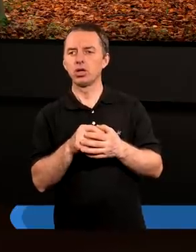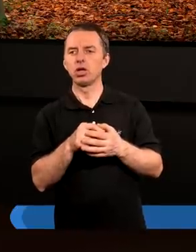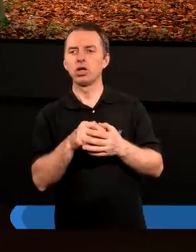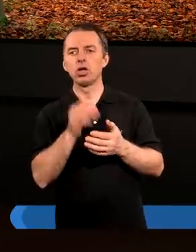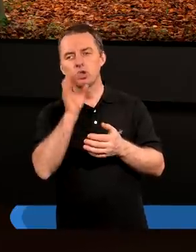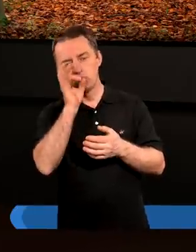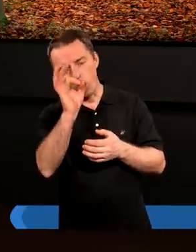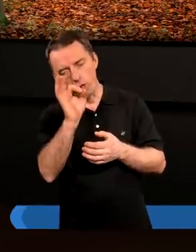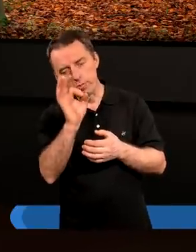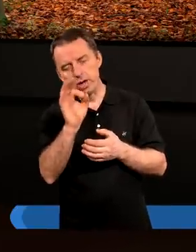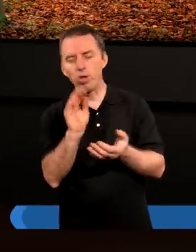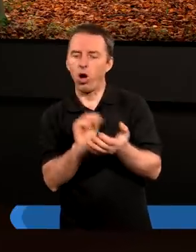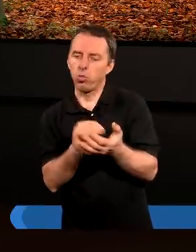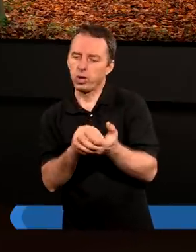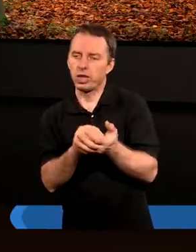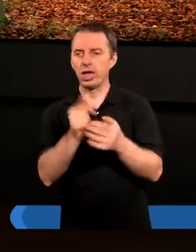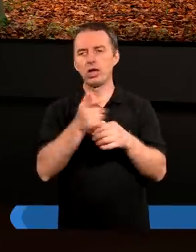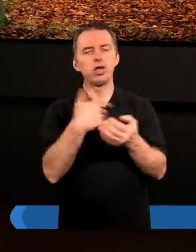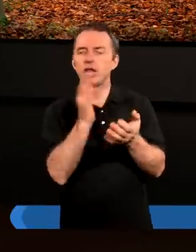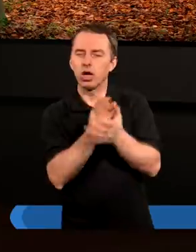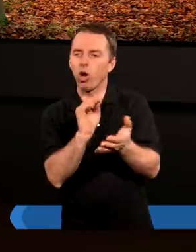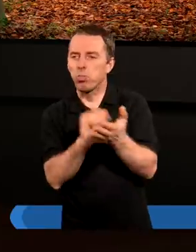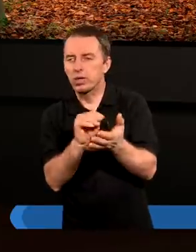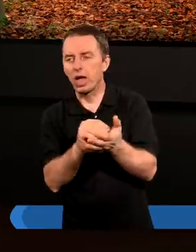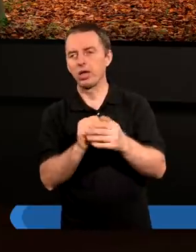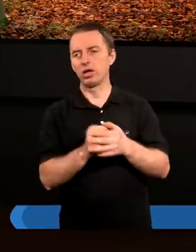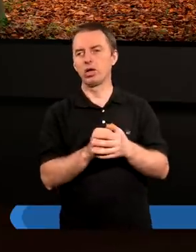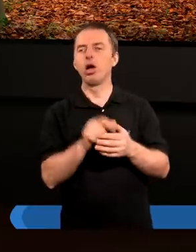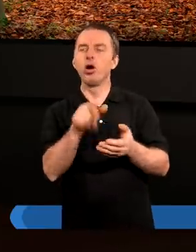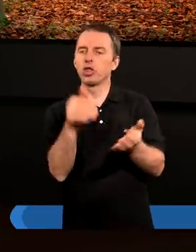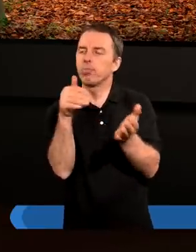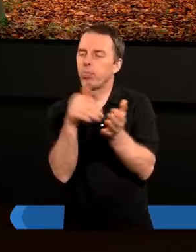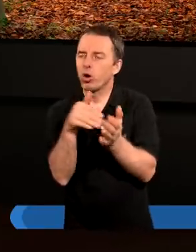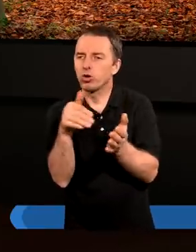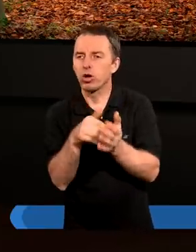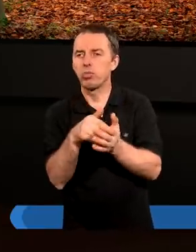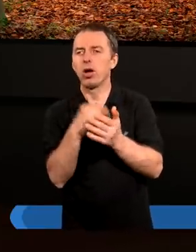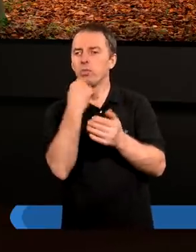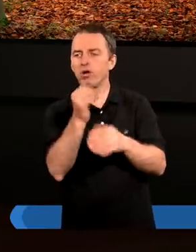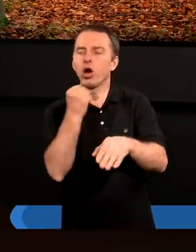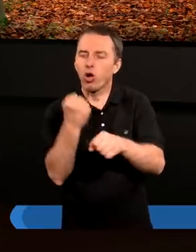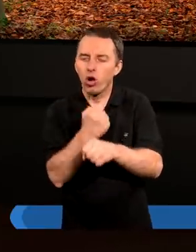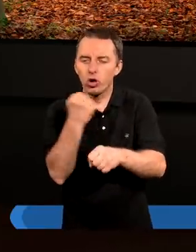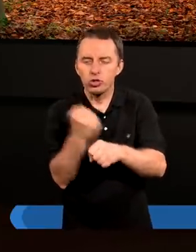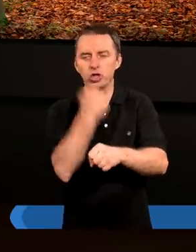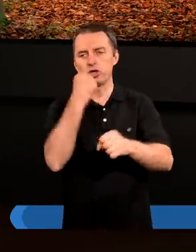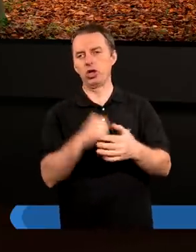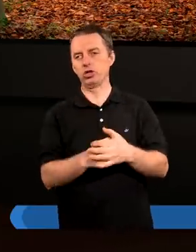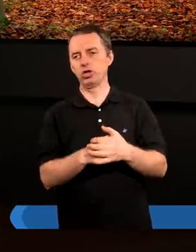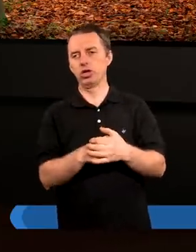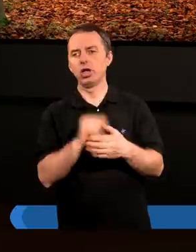chyba obyczajem jest, ale nie tylko obyczajem, to jest potrzeba, powiedziałbym, to jest konieczność